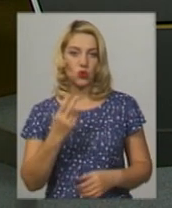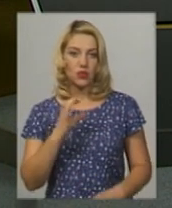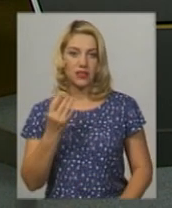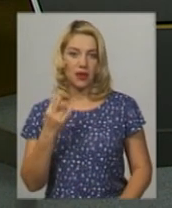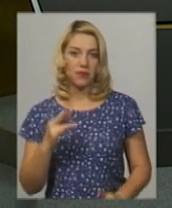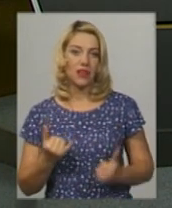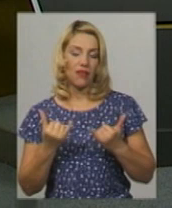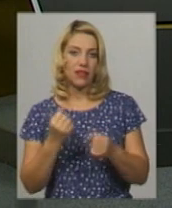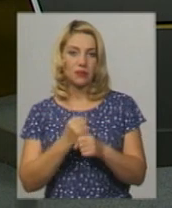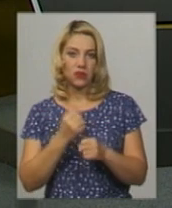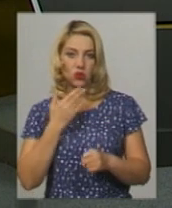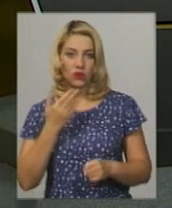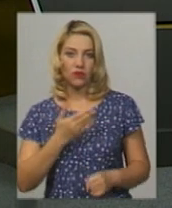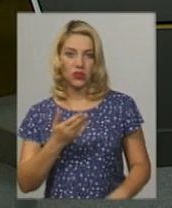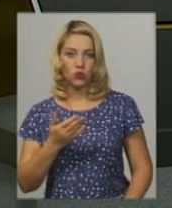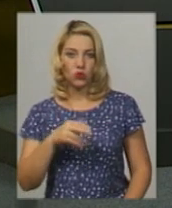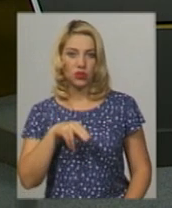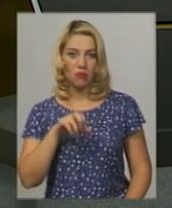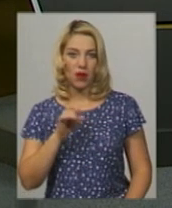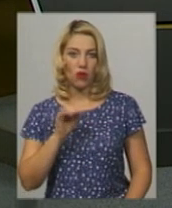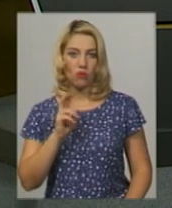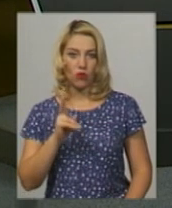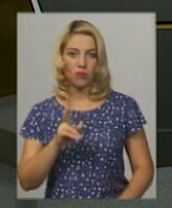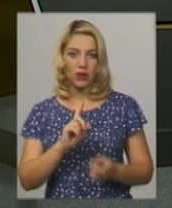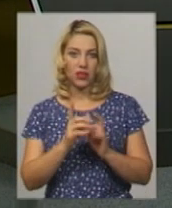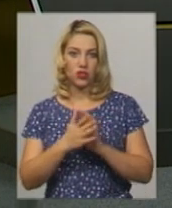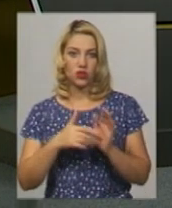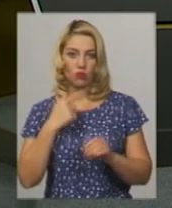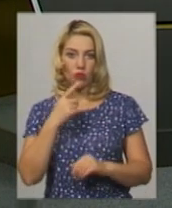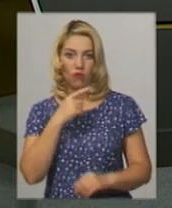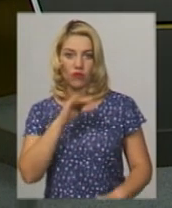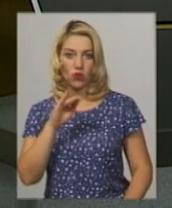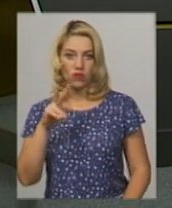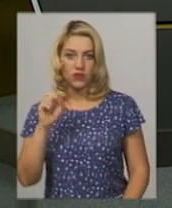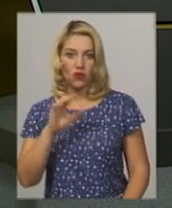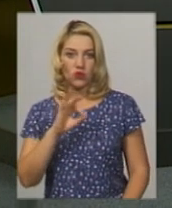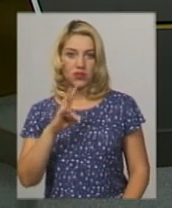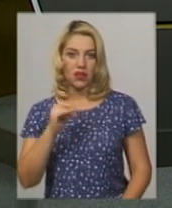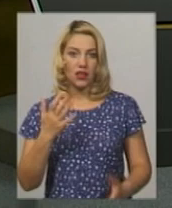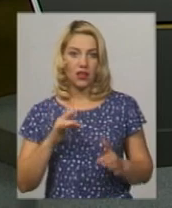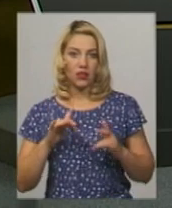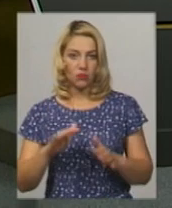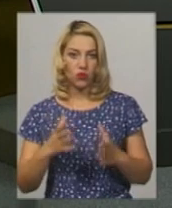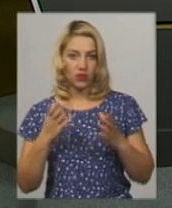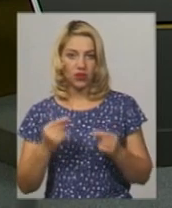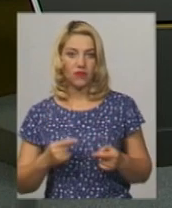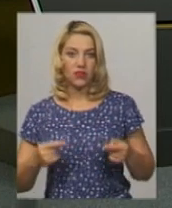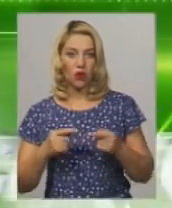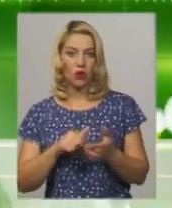працюють ведуча Світлана Поробук та диктор жестової мови Оксана Фіновська. Які події днями визначили головними – дивіться далі.